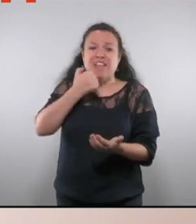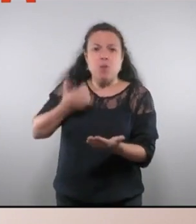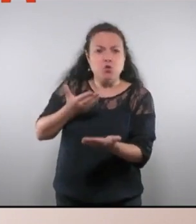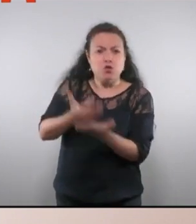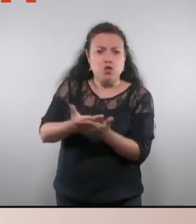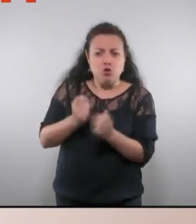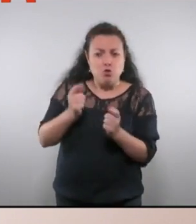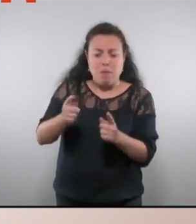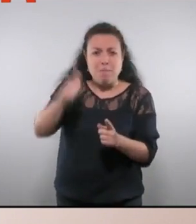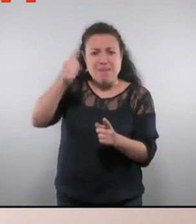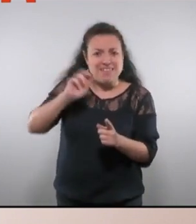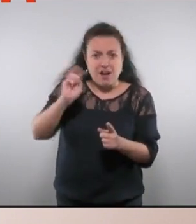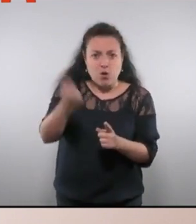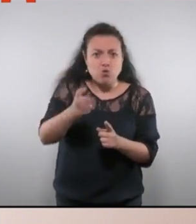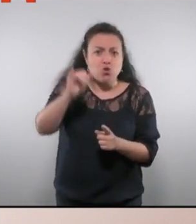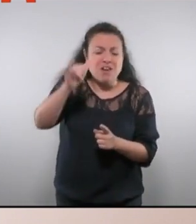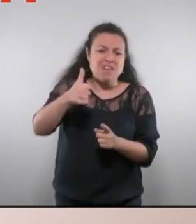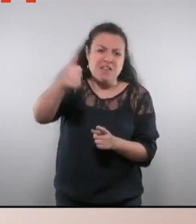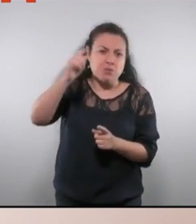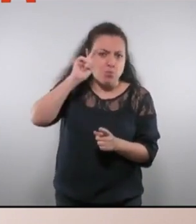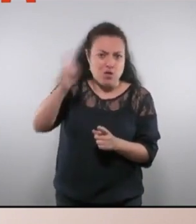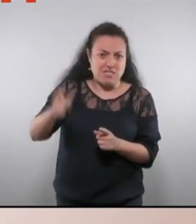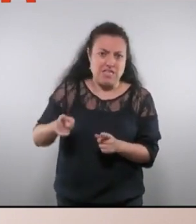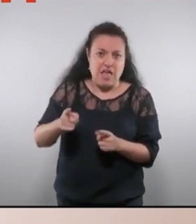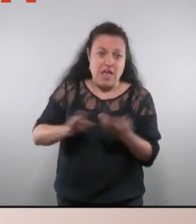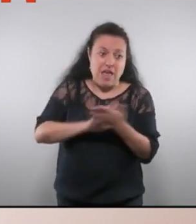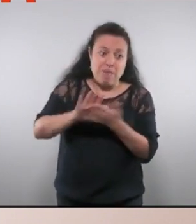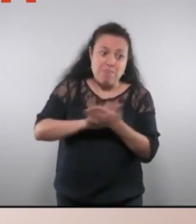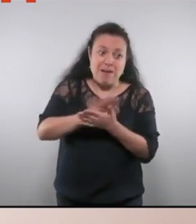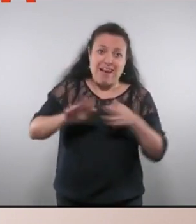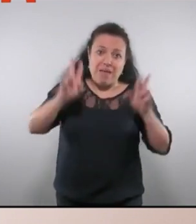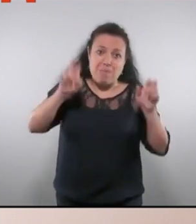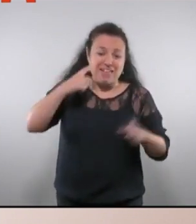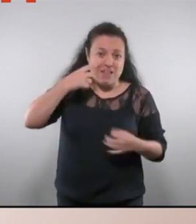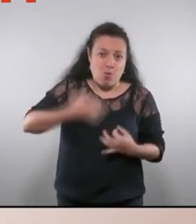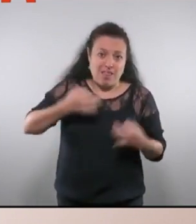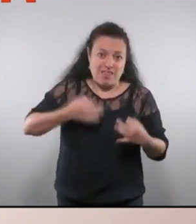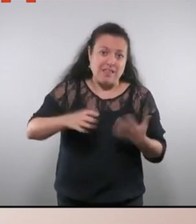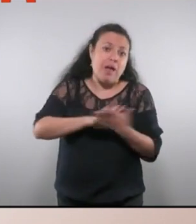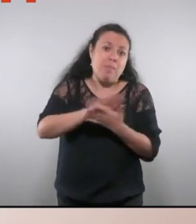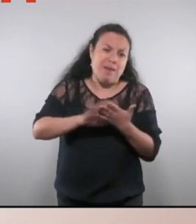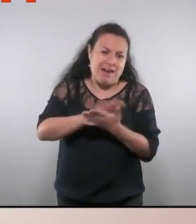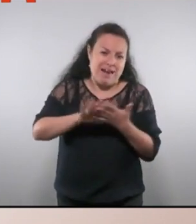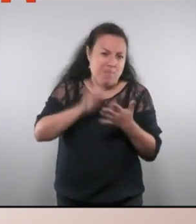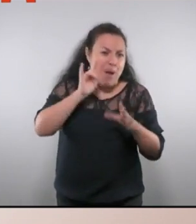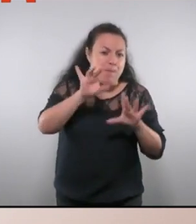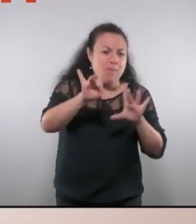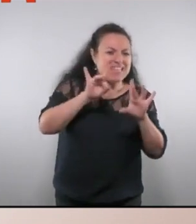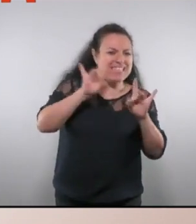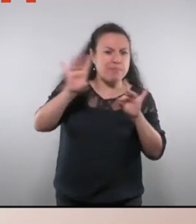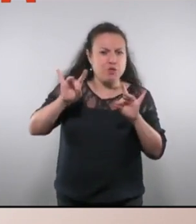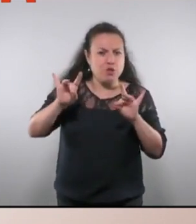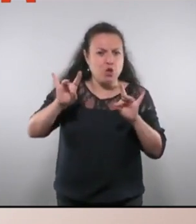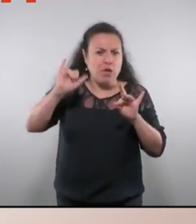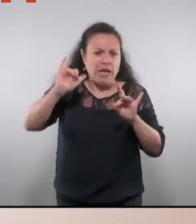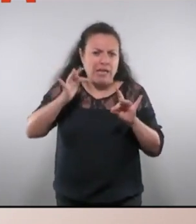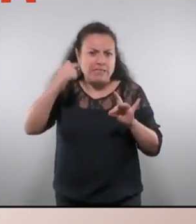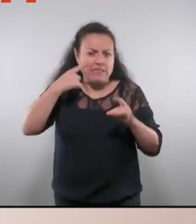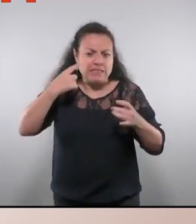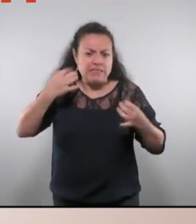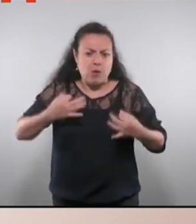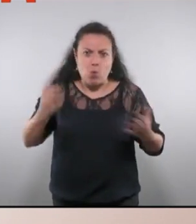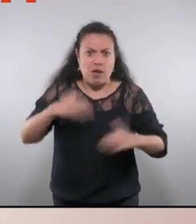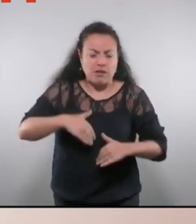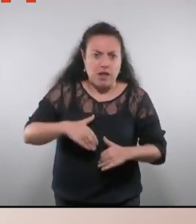ni més recursos ni més policia. I si parlem de seguretat, hem de parlar també de percepció de seguretat i d'inseguretat. Aquestes tres